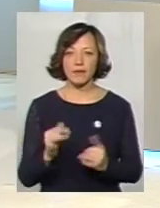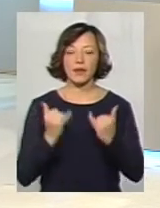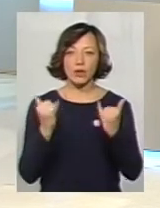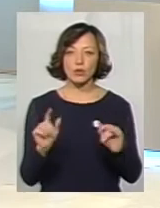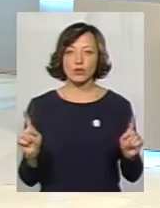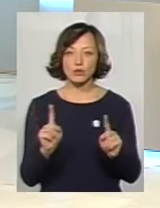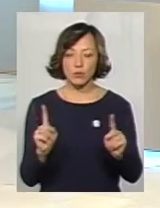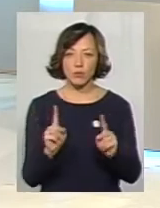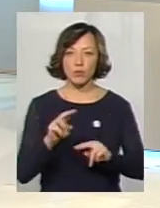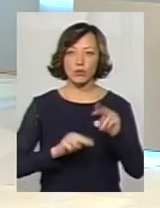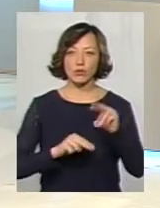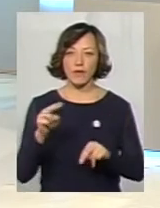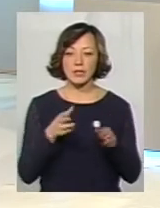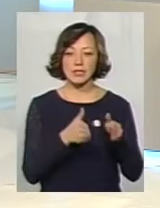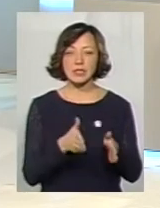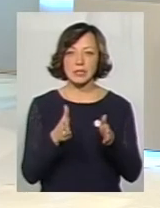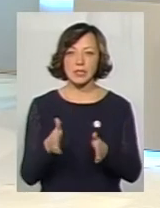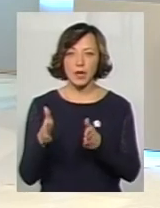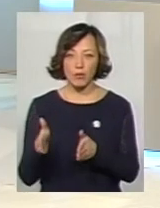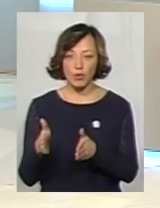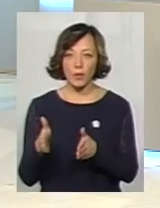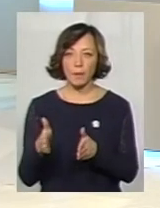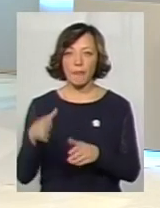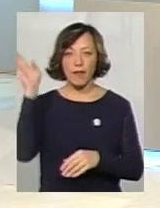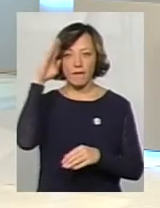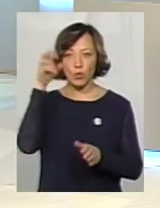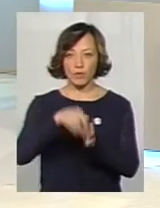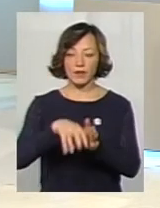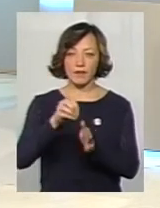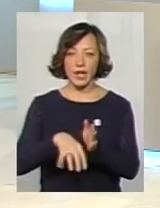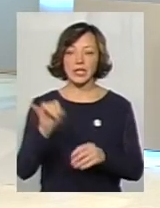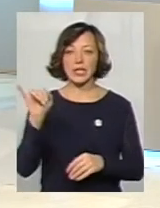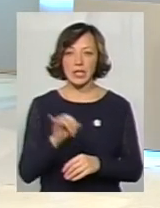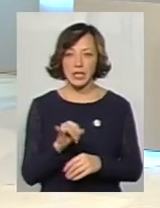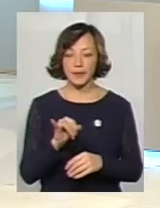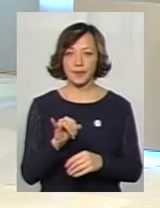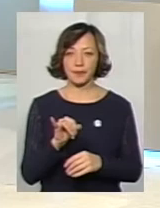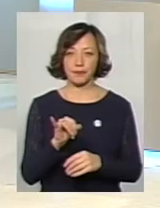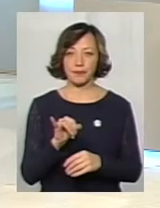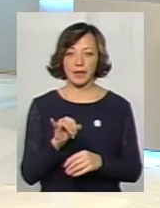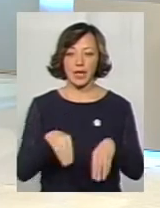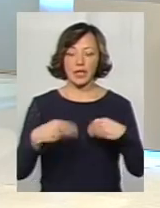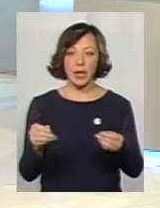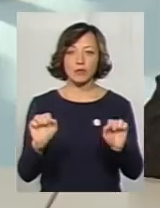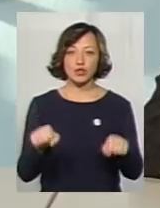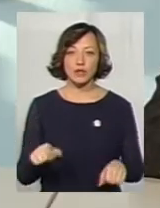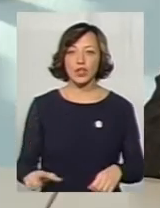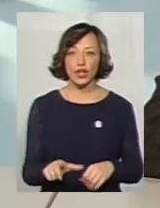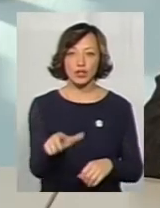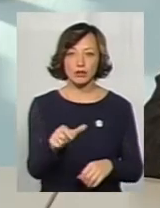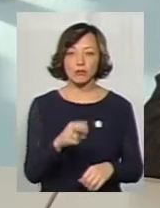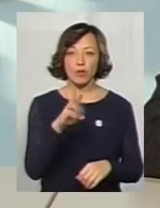побудувати систему водовідведення і протягнути, скажімо, дати можливість річці